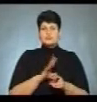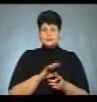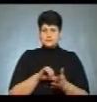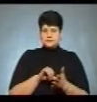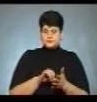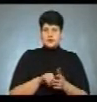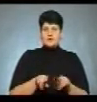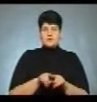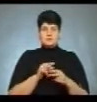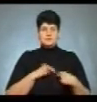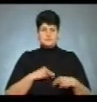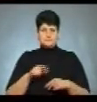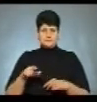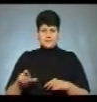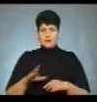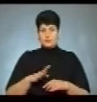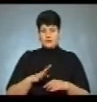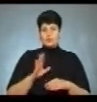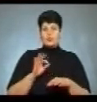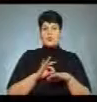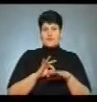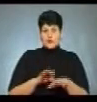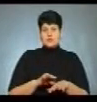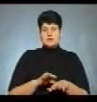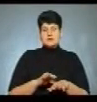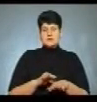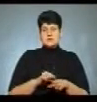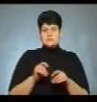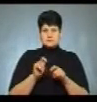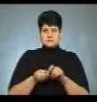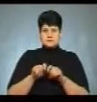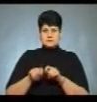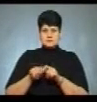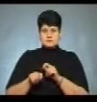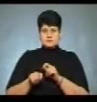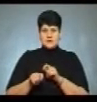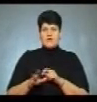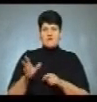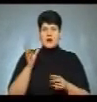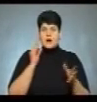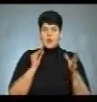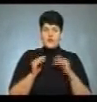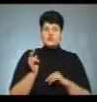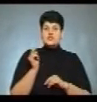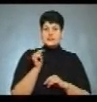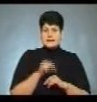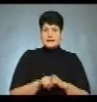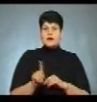і персоналу. І, відповідно, будуть проводитися дослідження, враховуючи те, що,